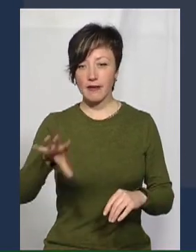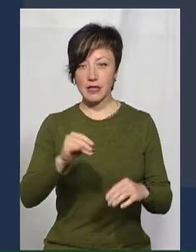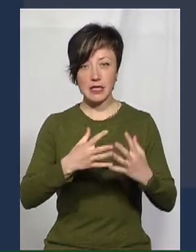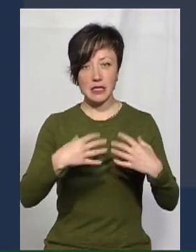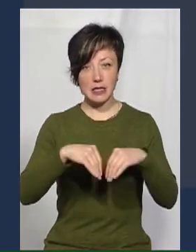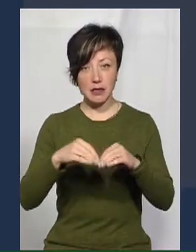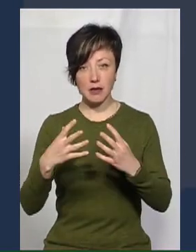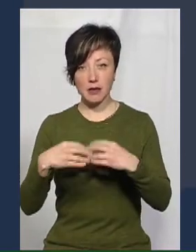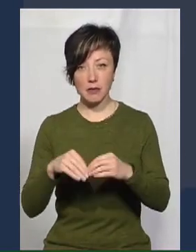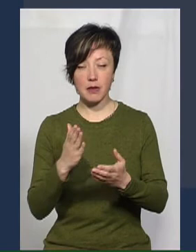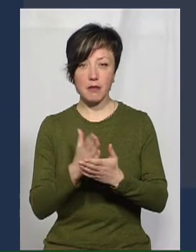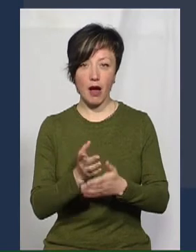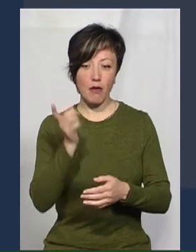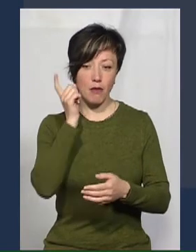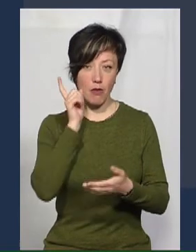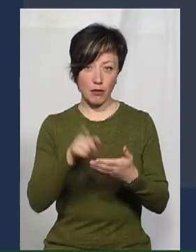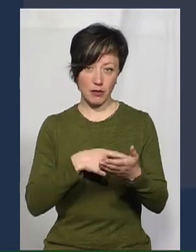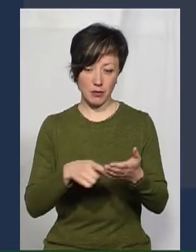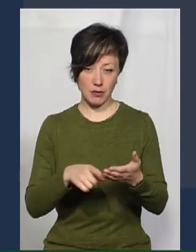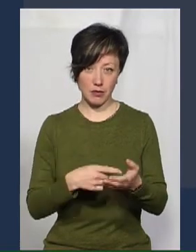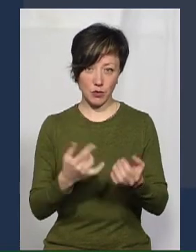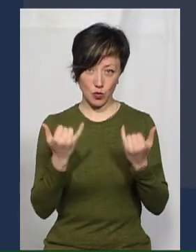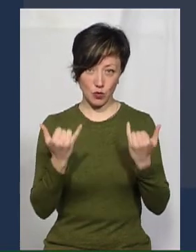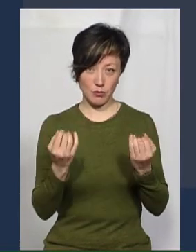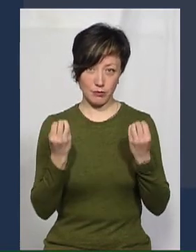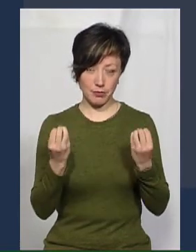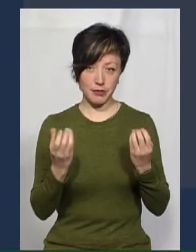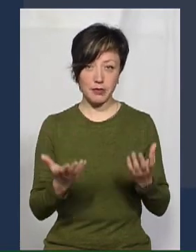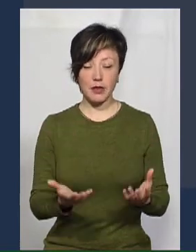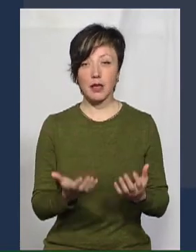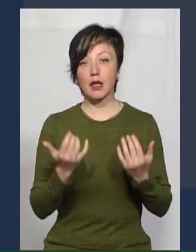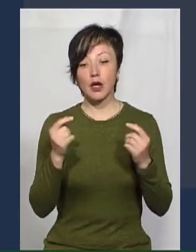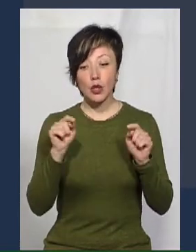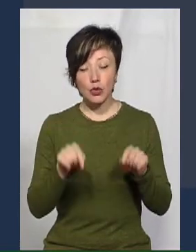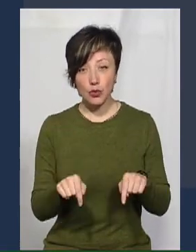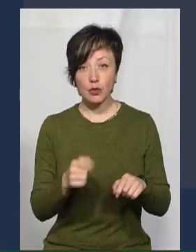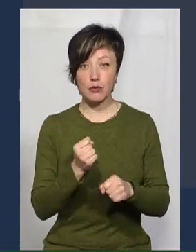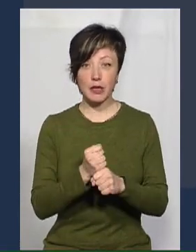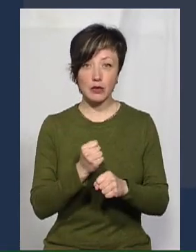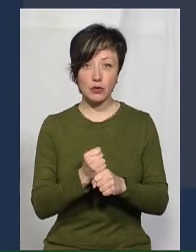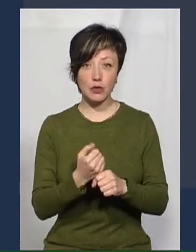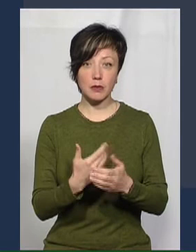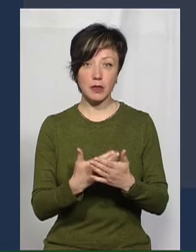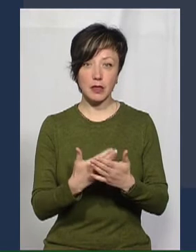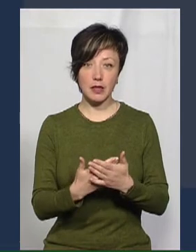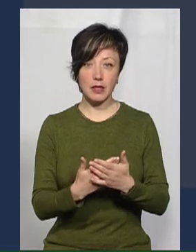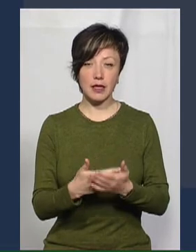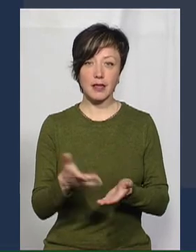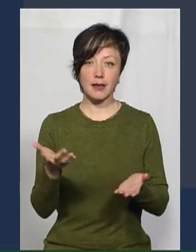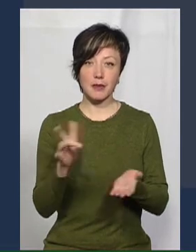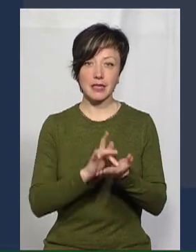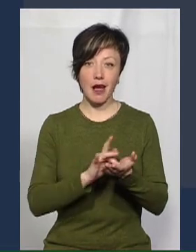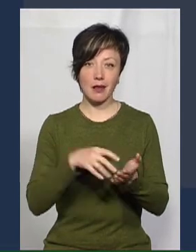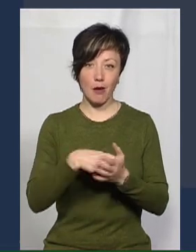родини мають навіть ті самі телефони останніх поколінь. І тут вже працює, скажімо так, ота циганська